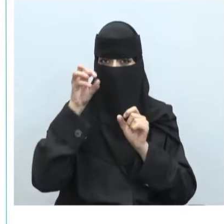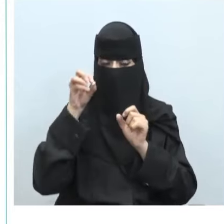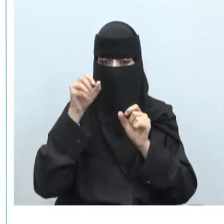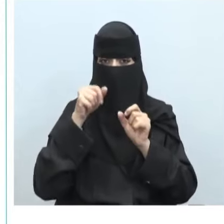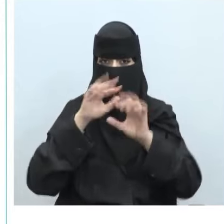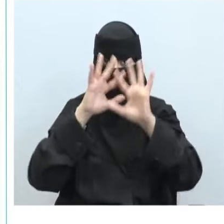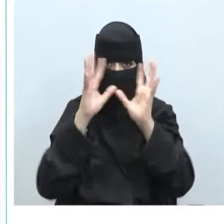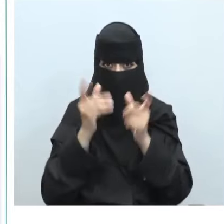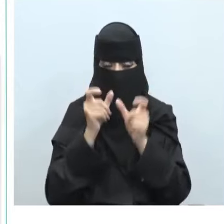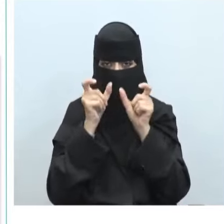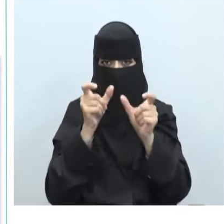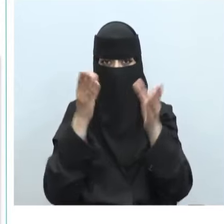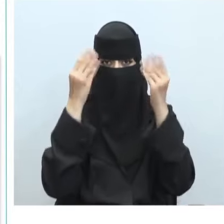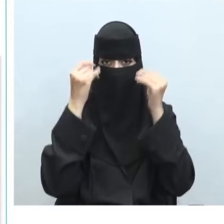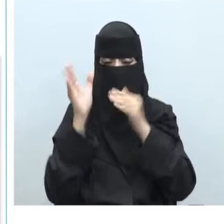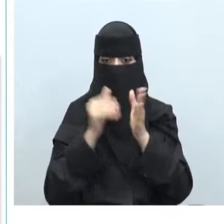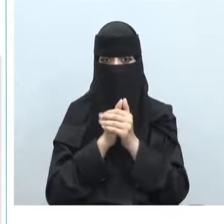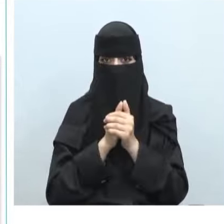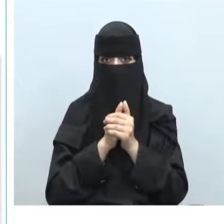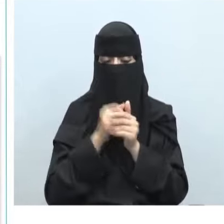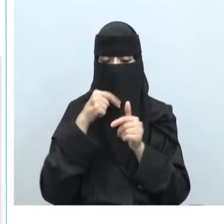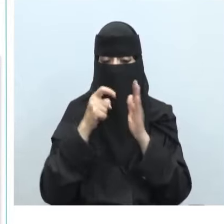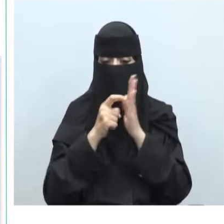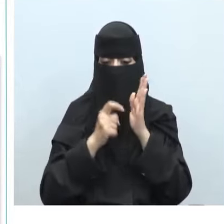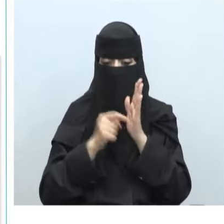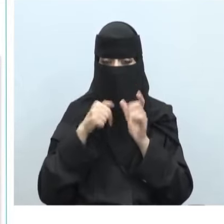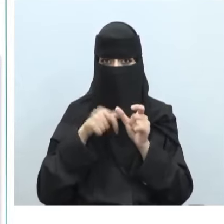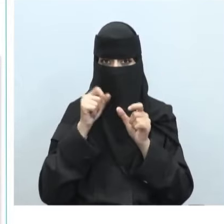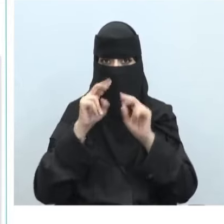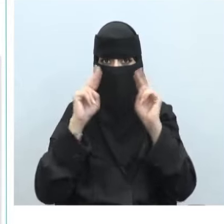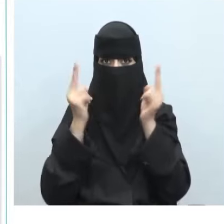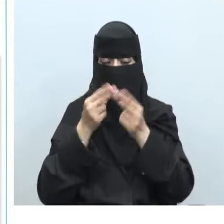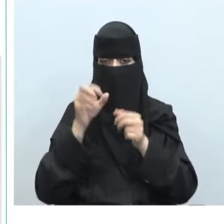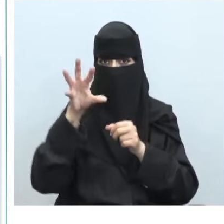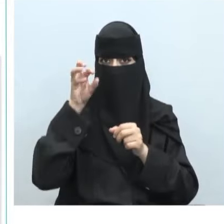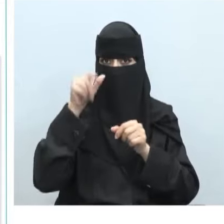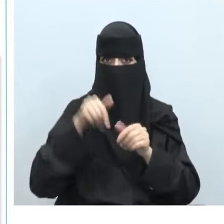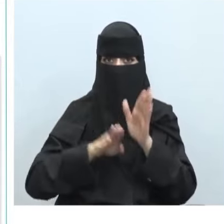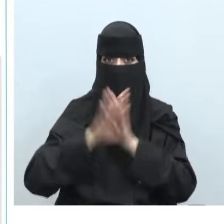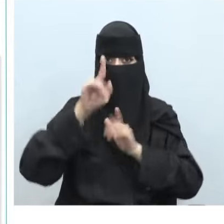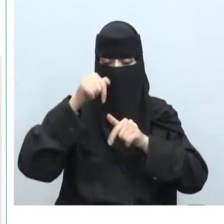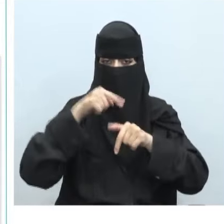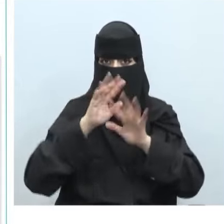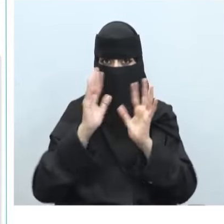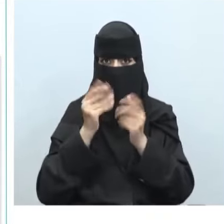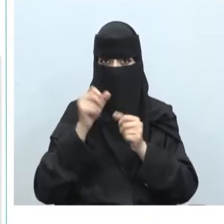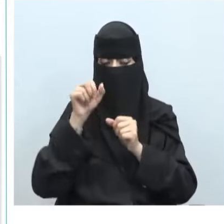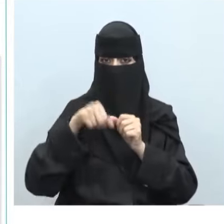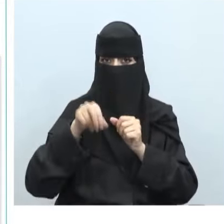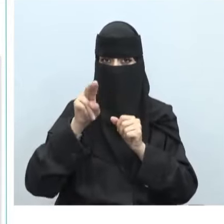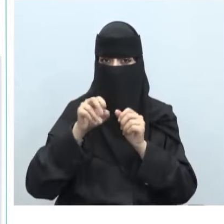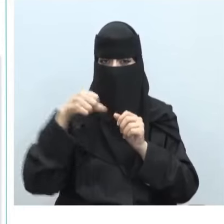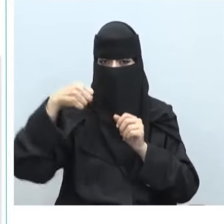البيانات نبدأ بقانون الاتحاد الأوروبي يعزز صلاحيات وكالة الاتحاد